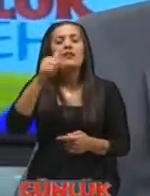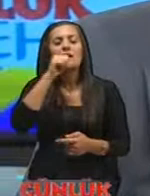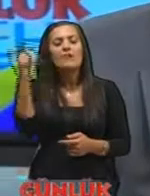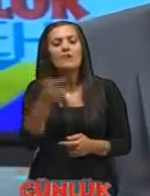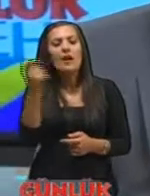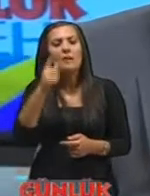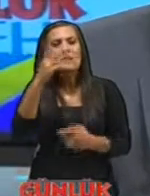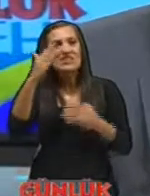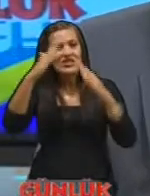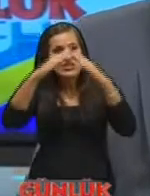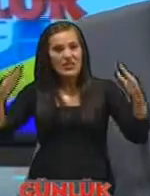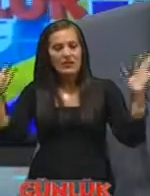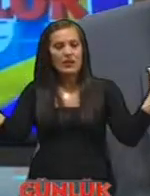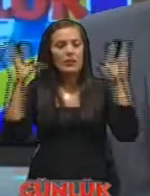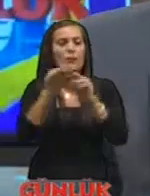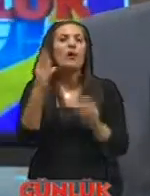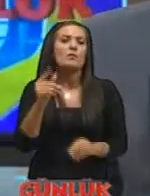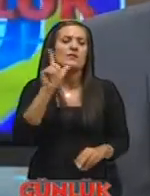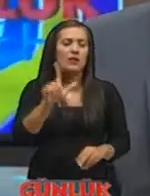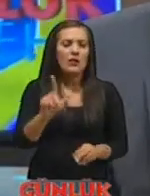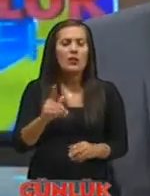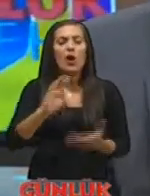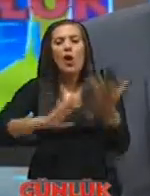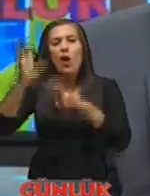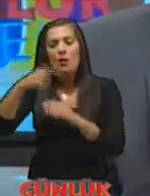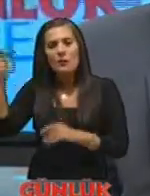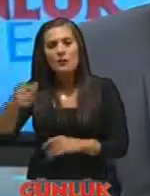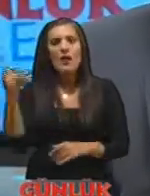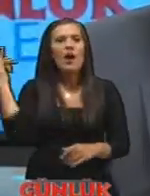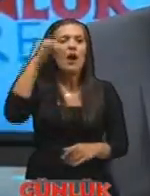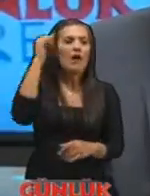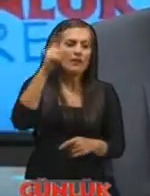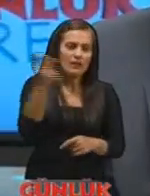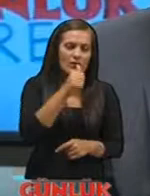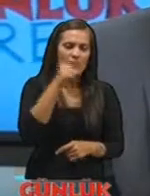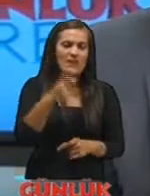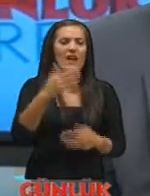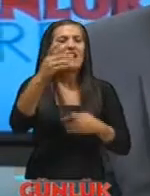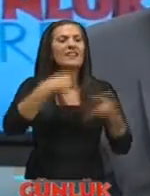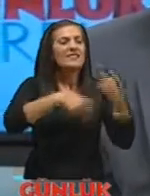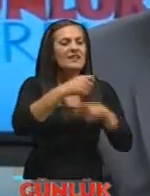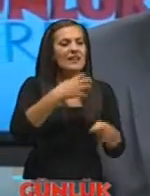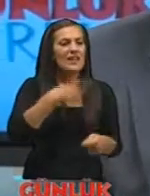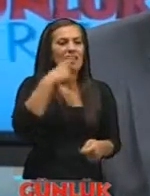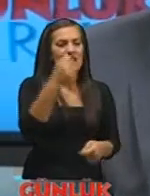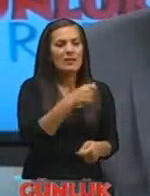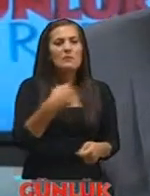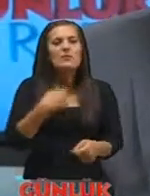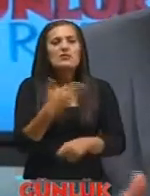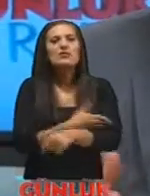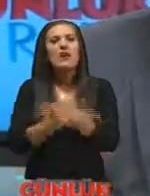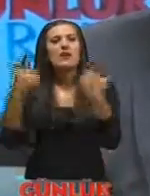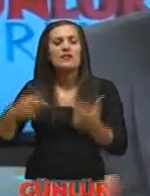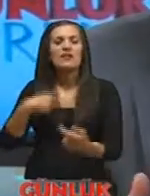çatı altına toplamamız gerekiyor artık orman itfaiyesi, havalanı itfaiyesi, organize sanayilerin kendi itfaiyesi var bizler de şehir itfaiyesiyiz